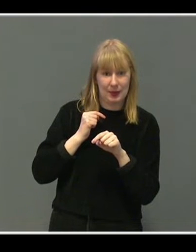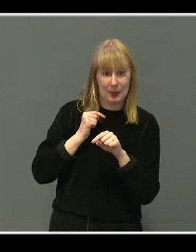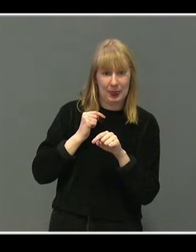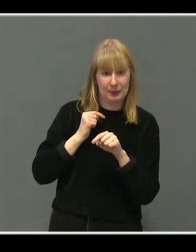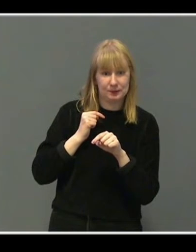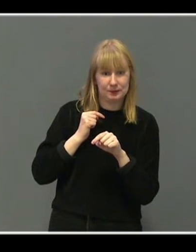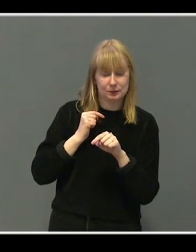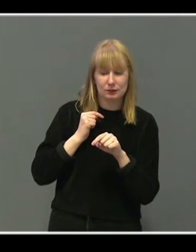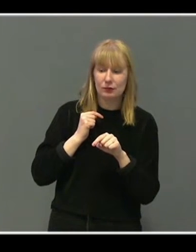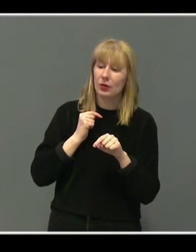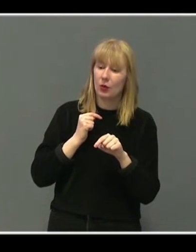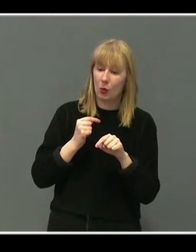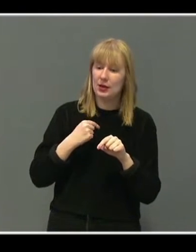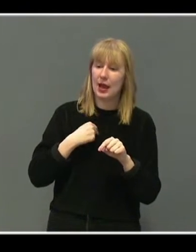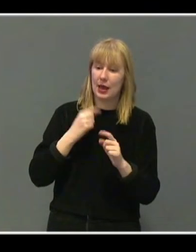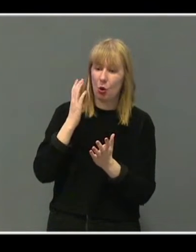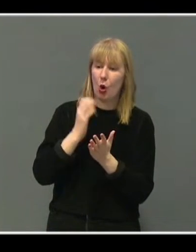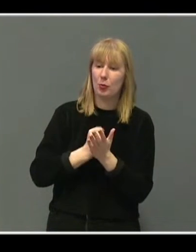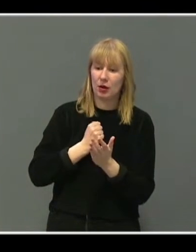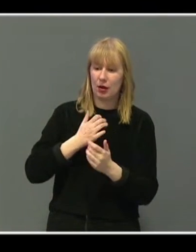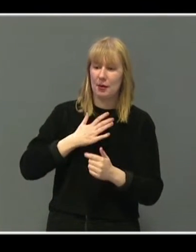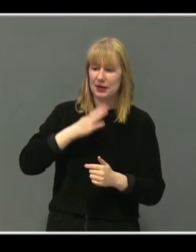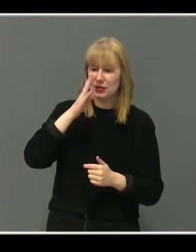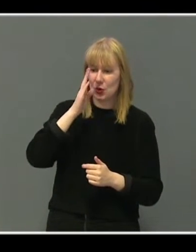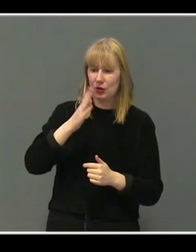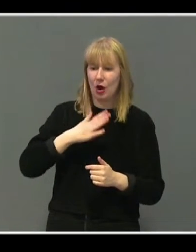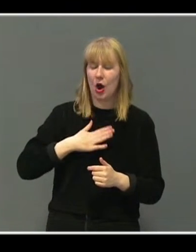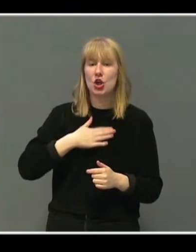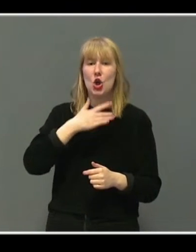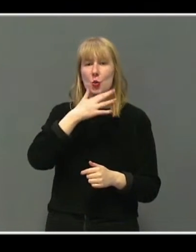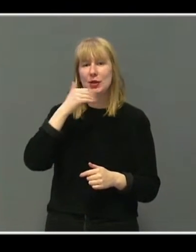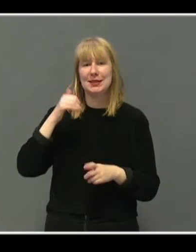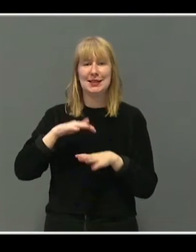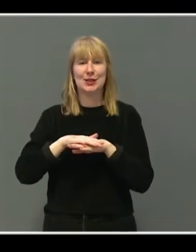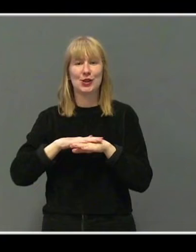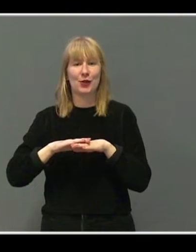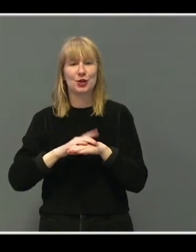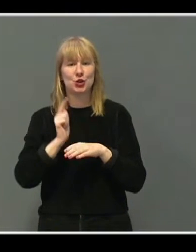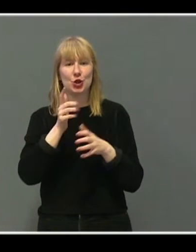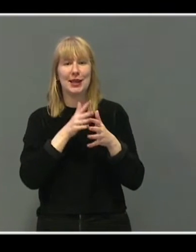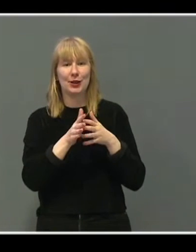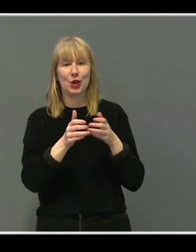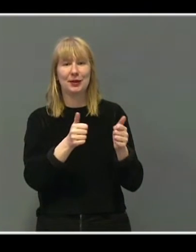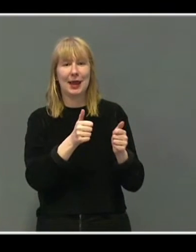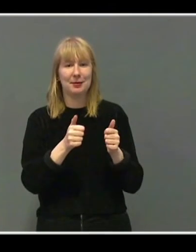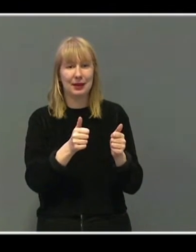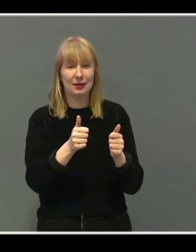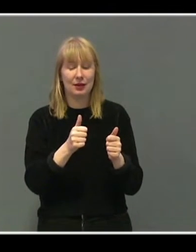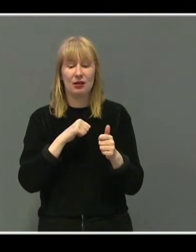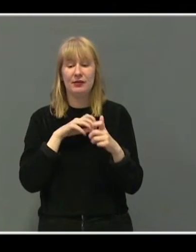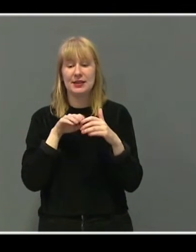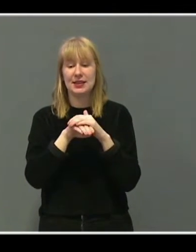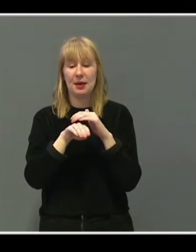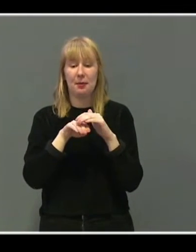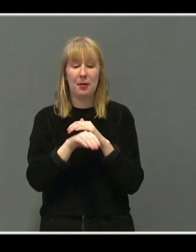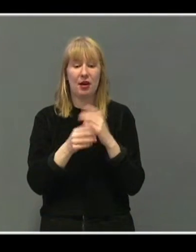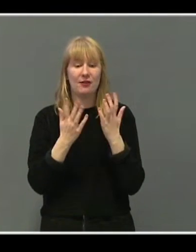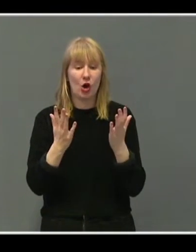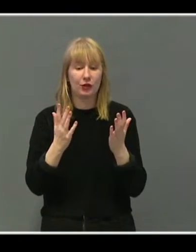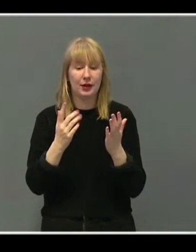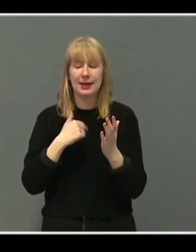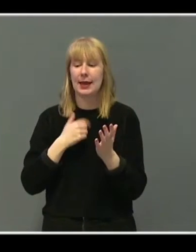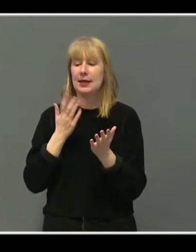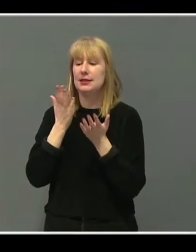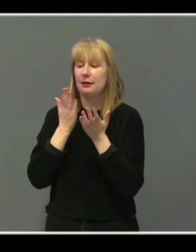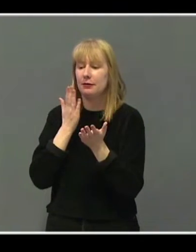og sier, «Vet du hva, Robert? Det var da jeg oppdaget at sønner mine var humoristisk sant. Det oppdaget jeg ikke hjemmesituasjonen, hvor jeg kjeftet på at de